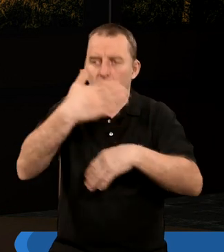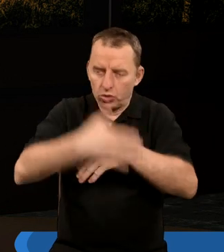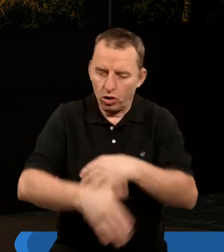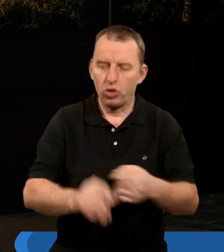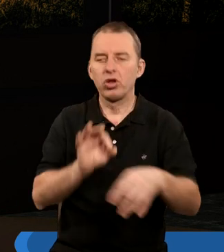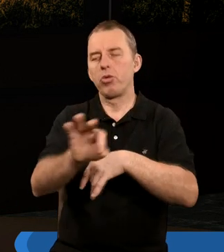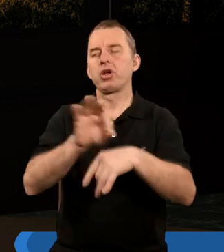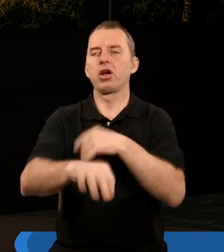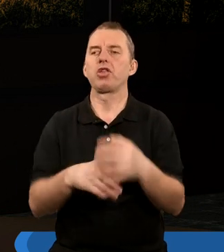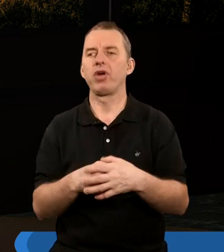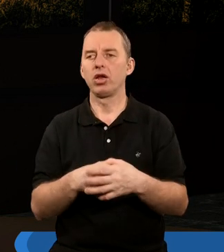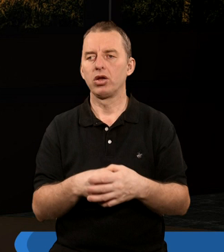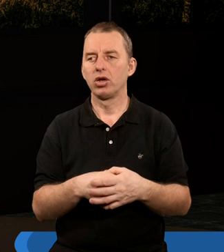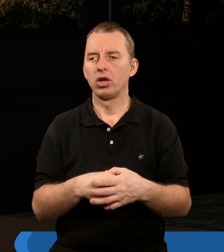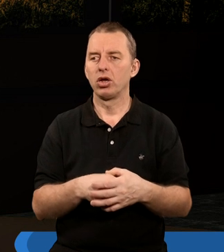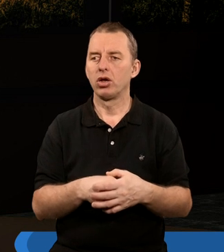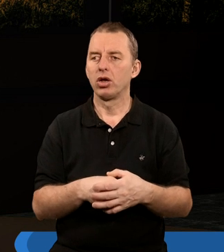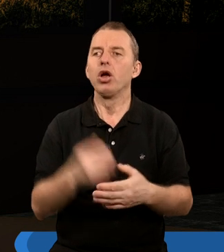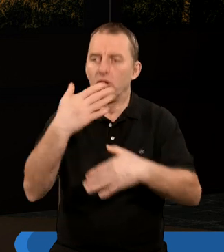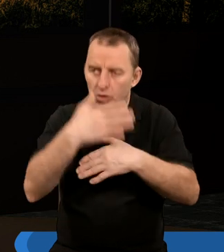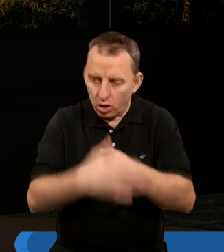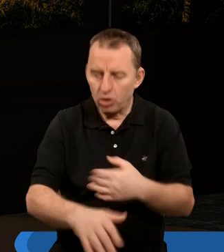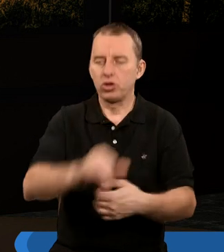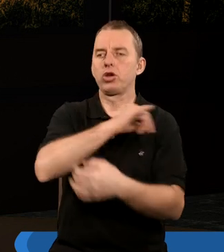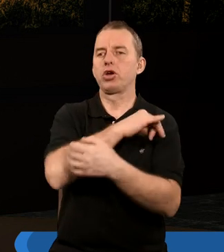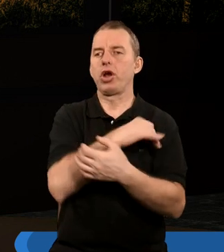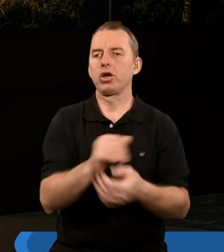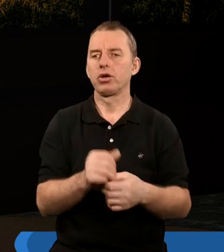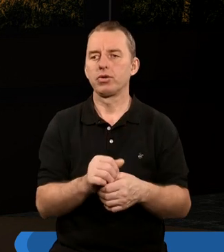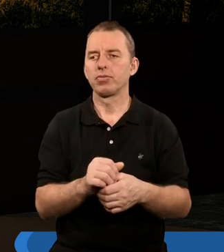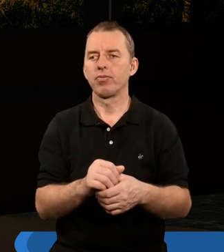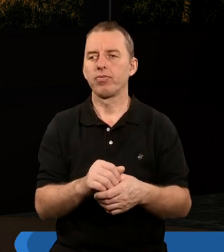skończą się prześladowania, skończy się grzech,